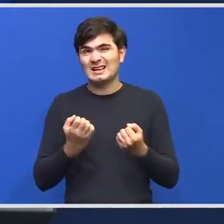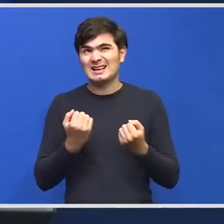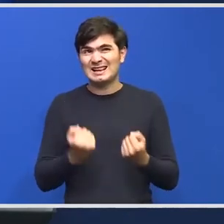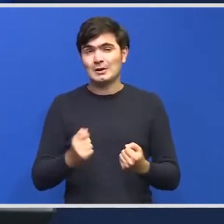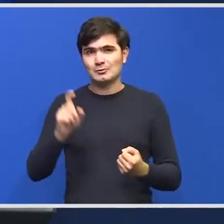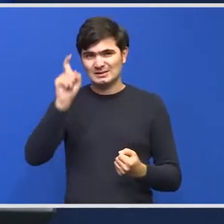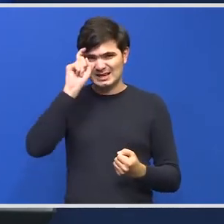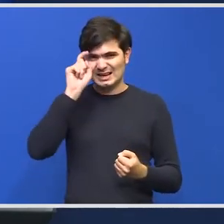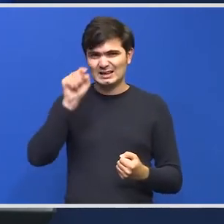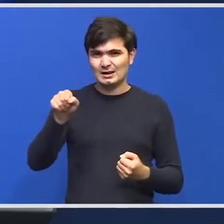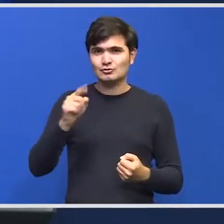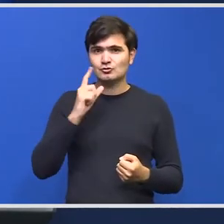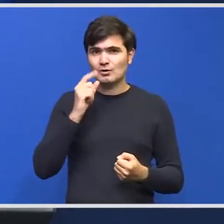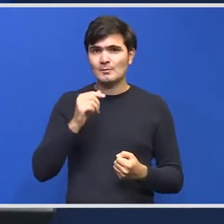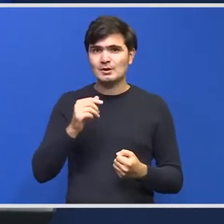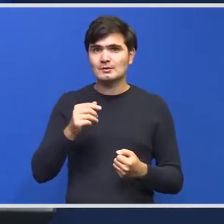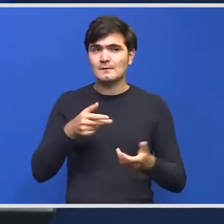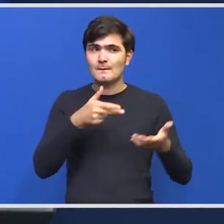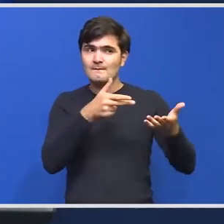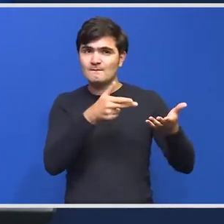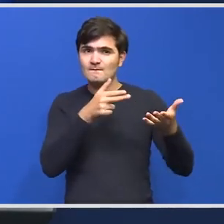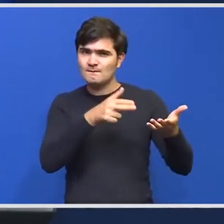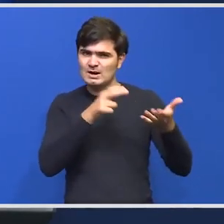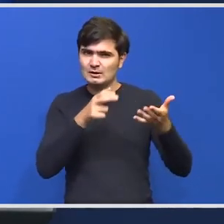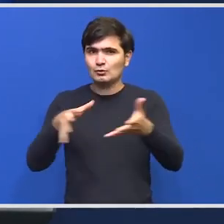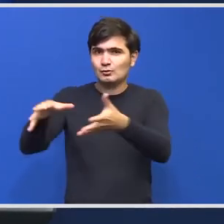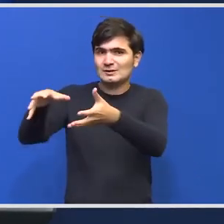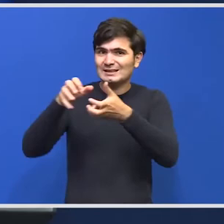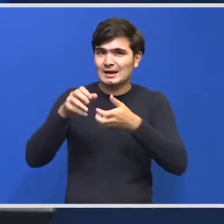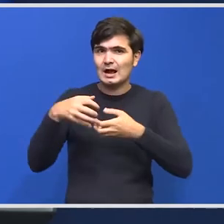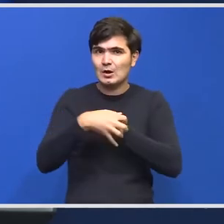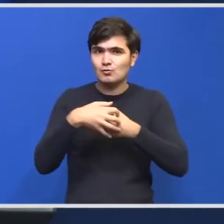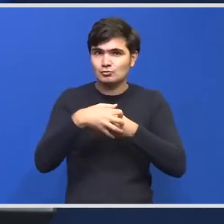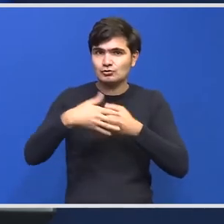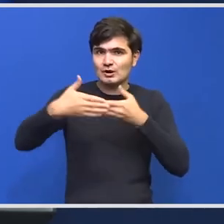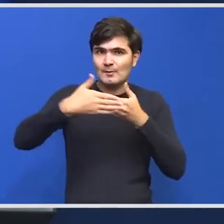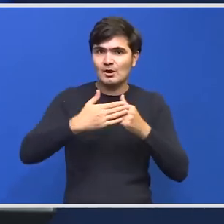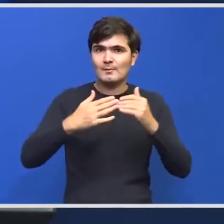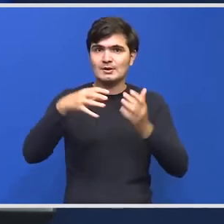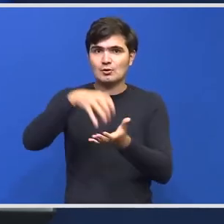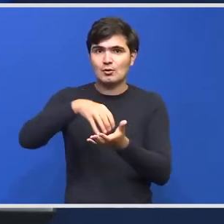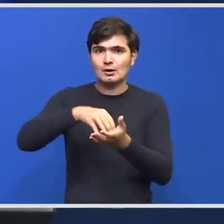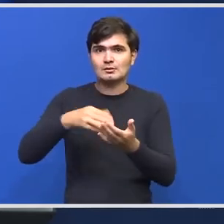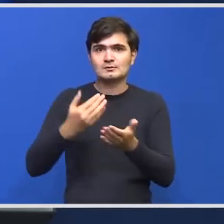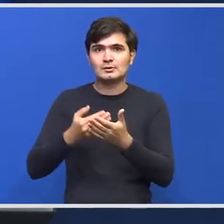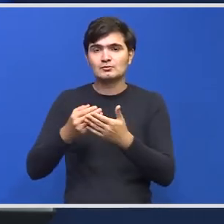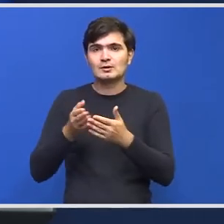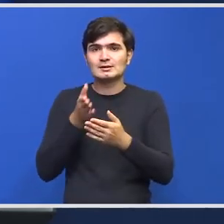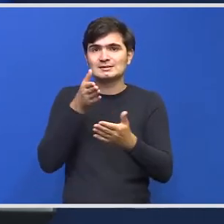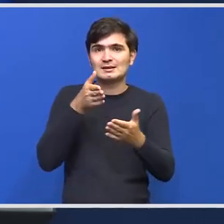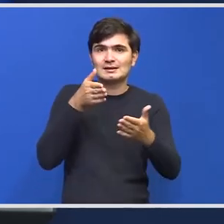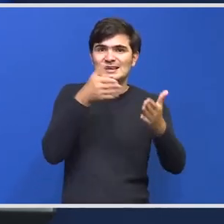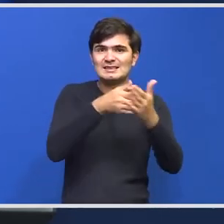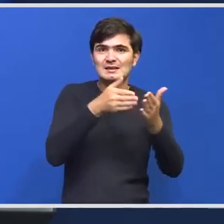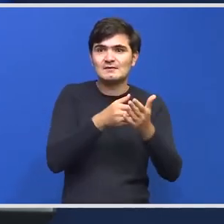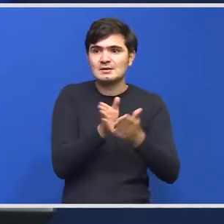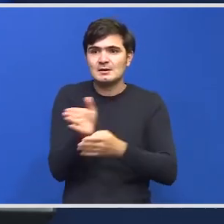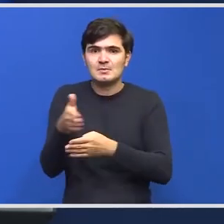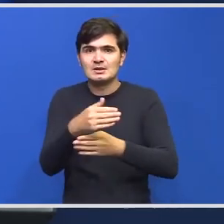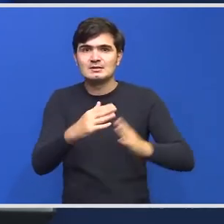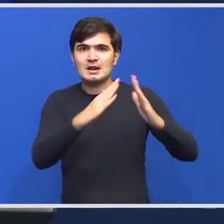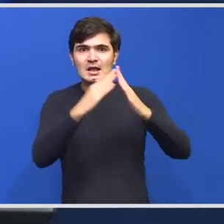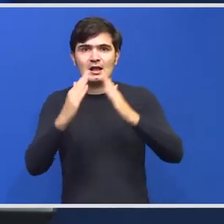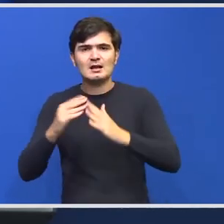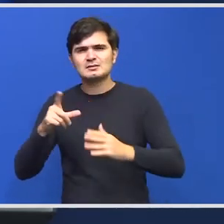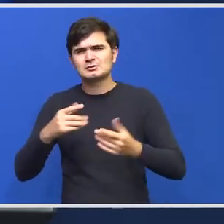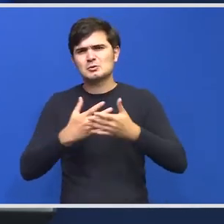vor atrage vânătorii urșii în intravilanul localităților să trebuiască să intervină printre case chiar cred că este o exagerare